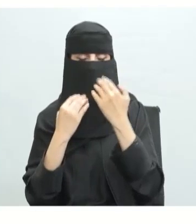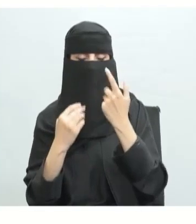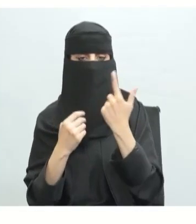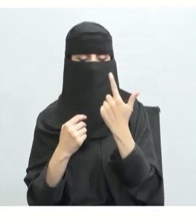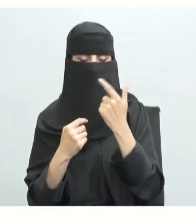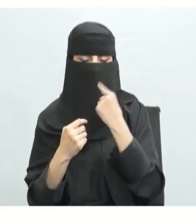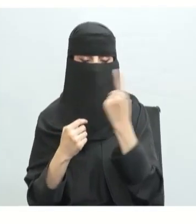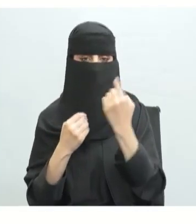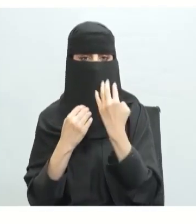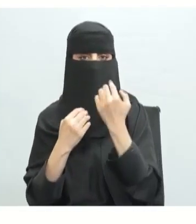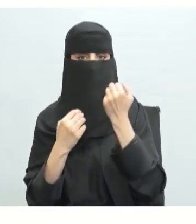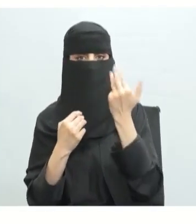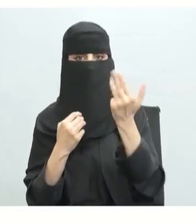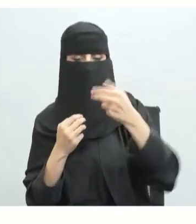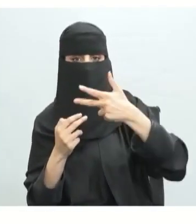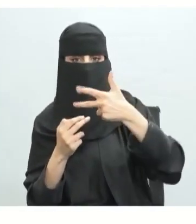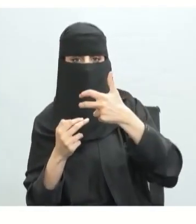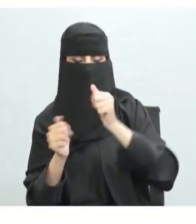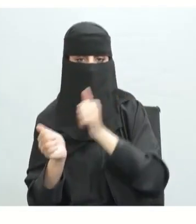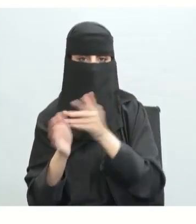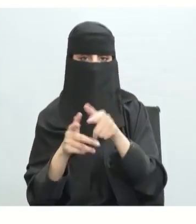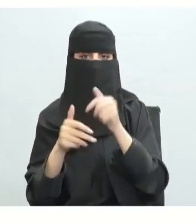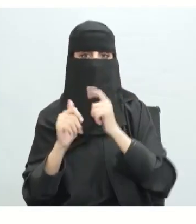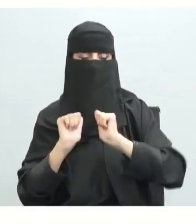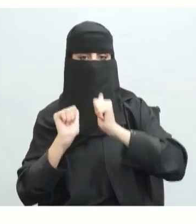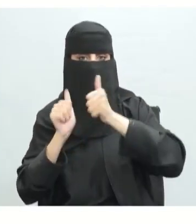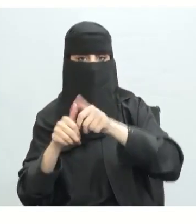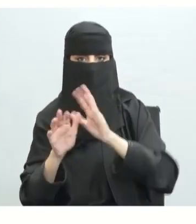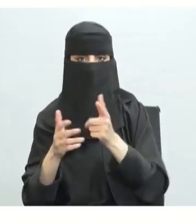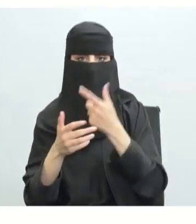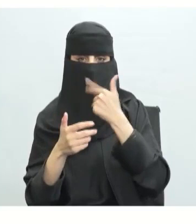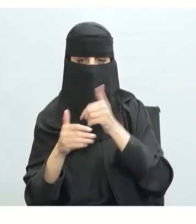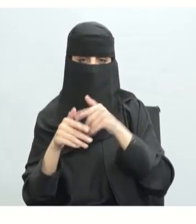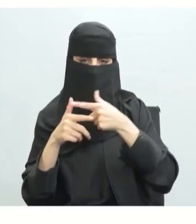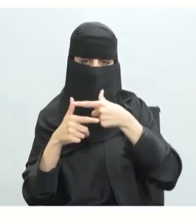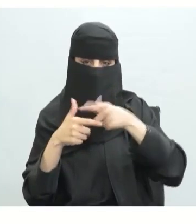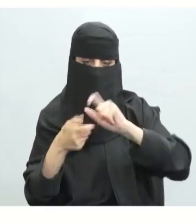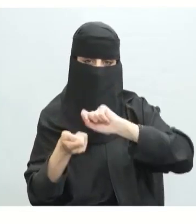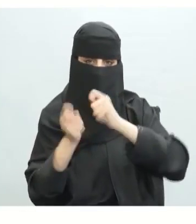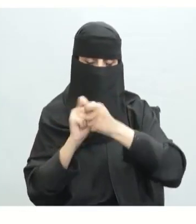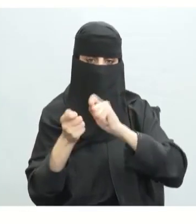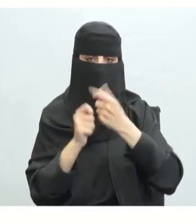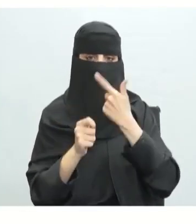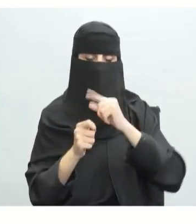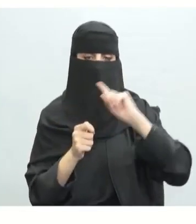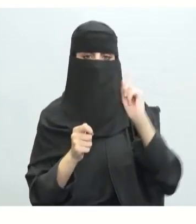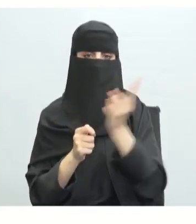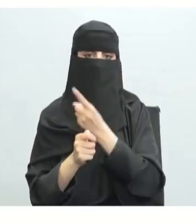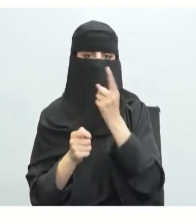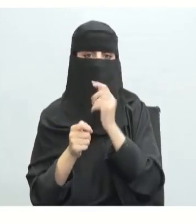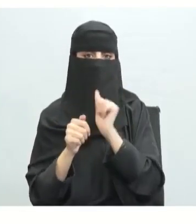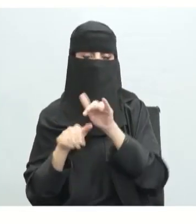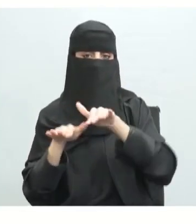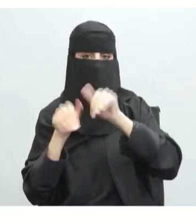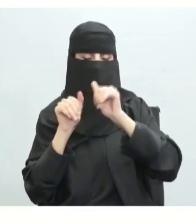بدأت بفكرة التخصيص لتقود بمبادرتها التصحيحية العملية دول العالم إلى التخلص من